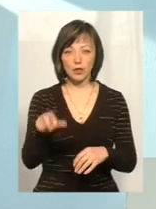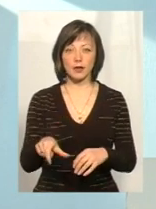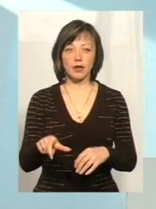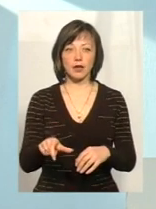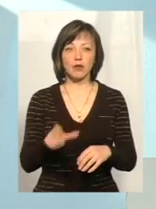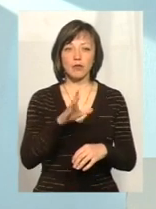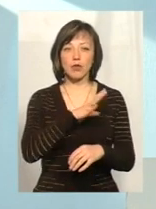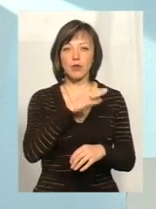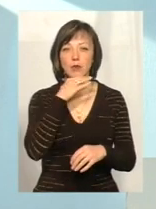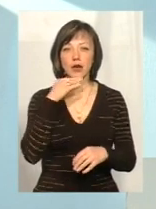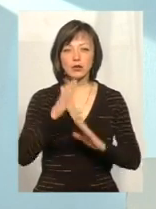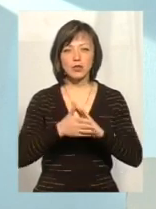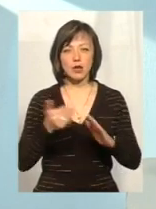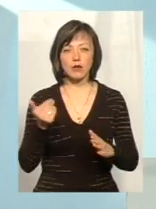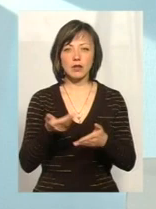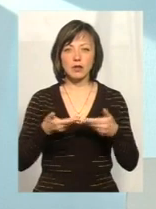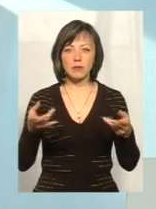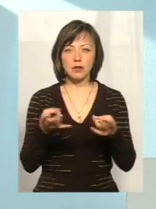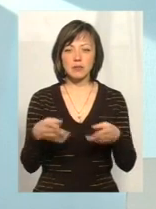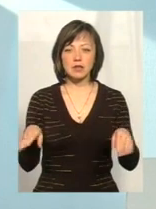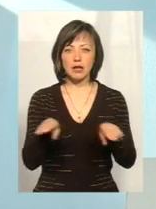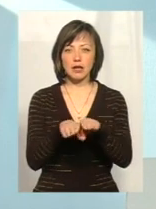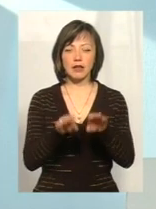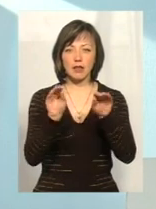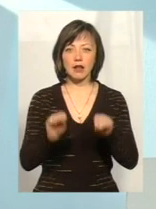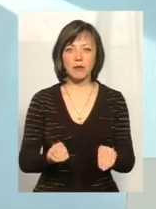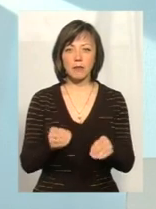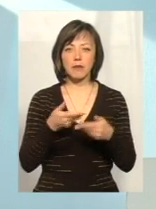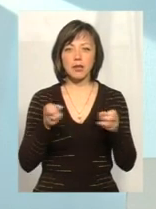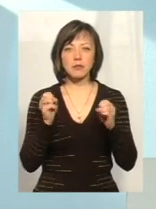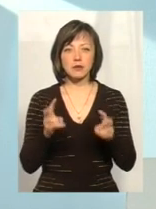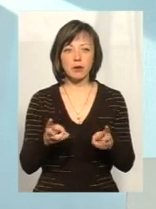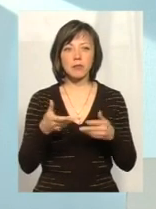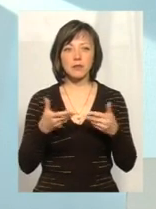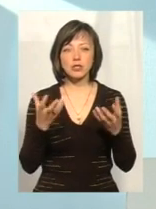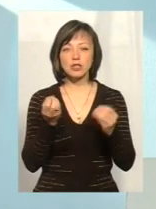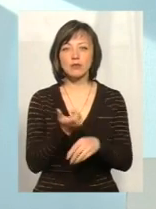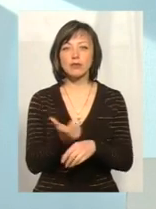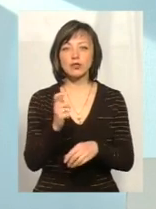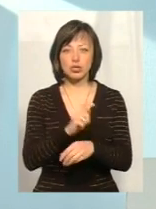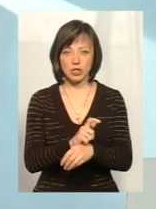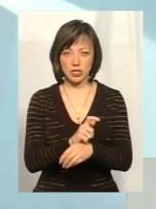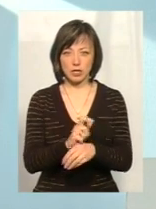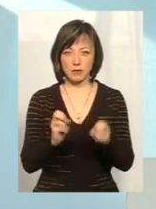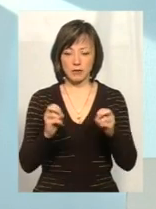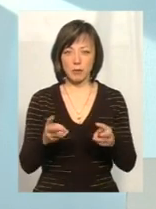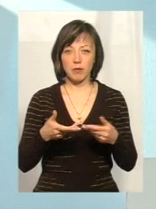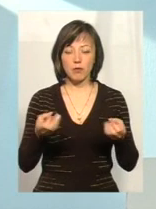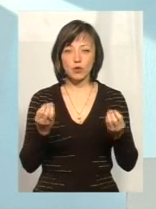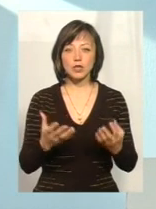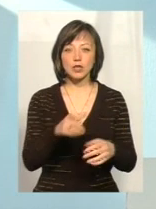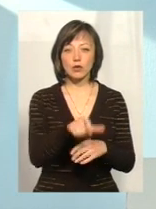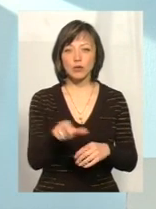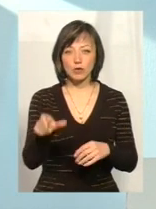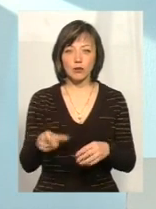Тому що було багато закликів, що нам треба закрити декларації, тому що ми в небезпеці. Ми ще в більшій небезпеці. Ми прості люди. Ми живемо